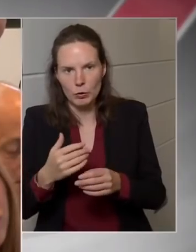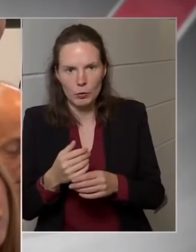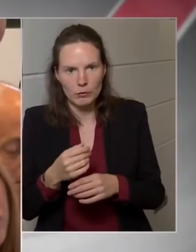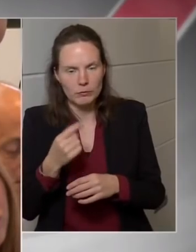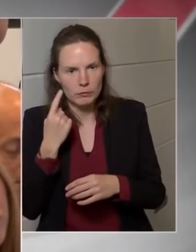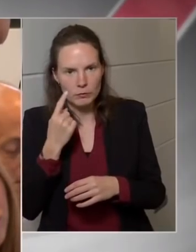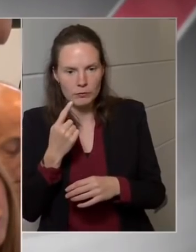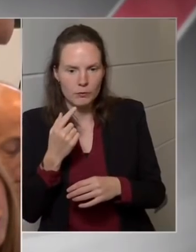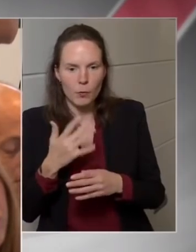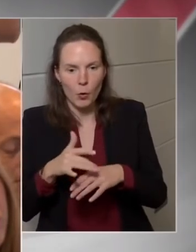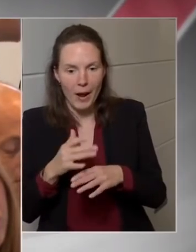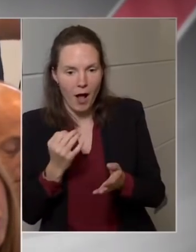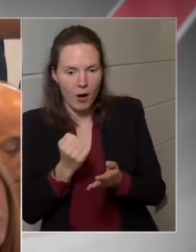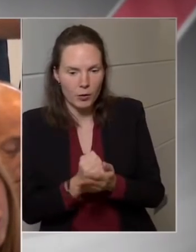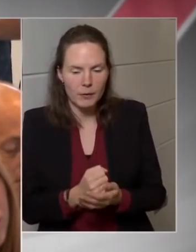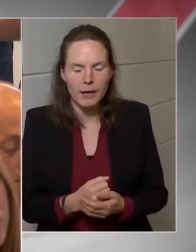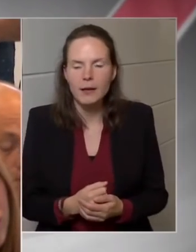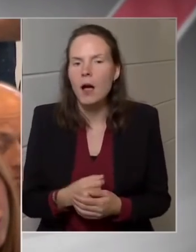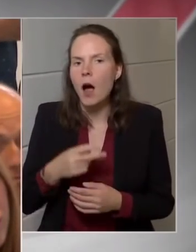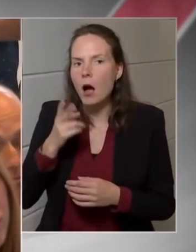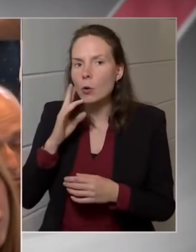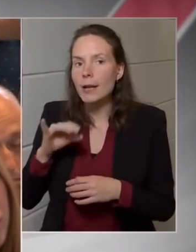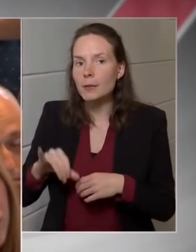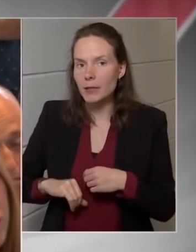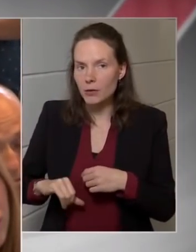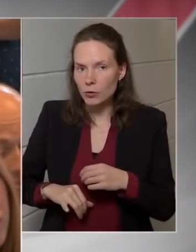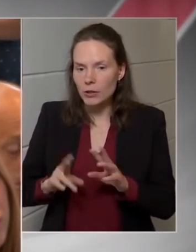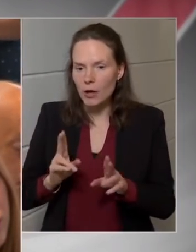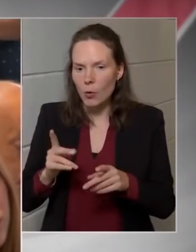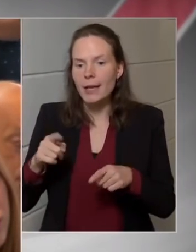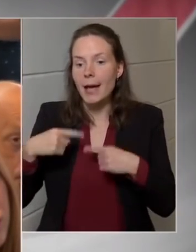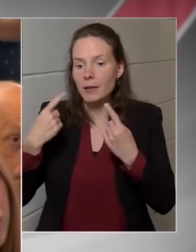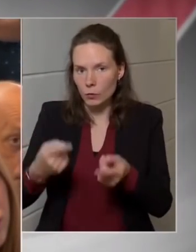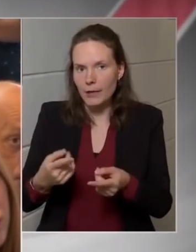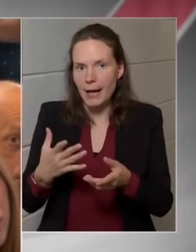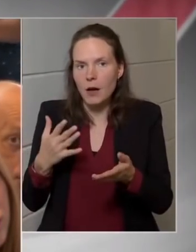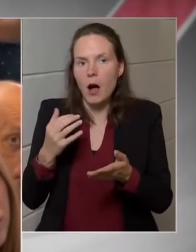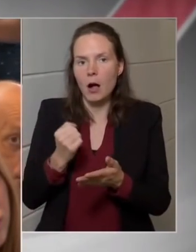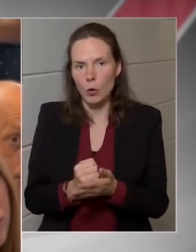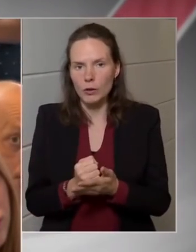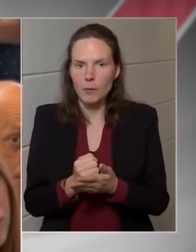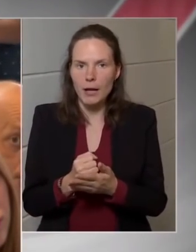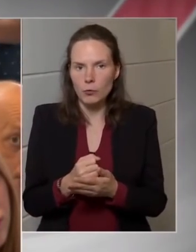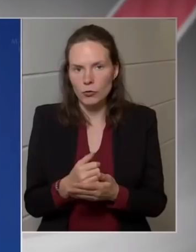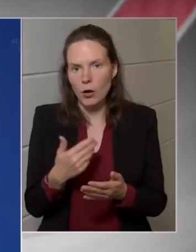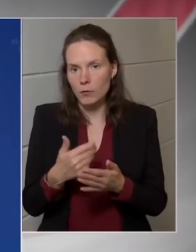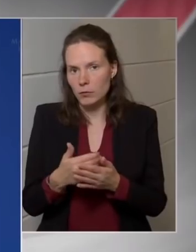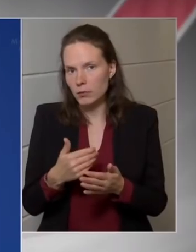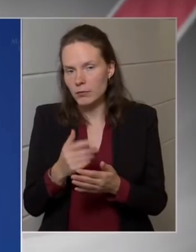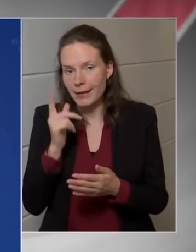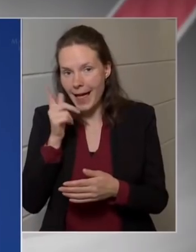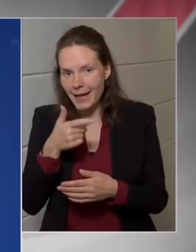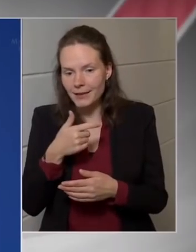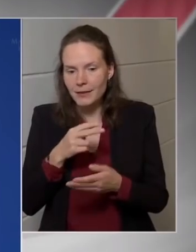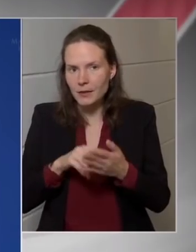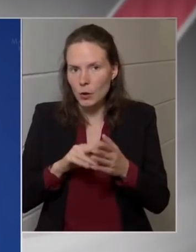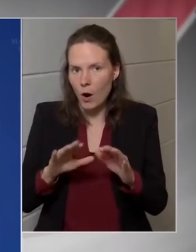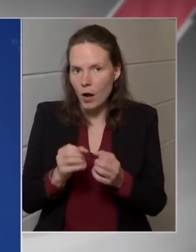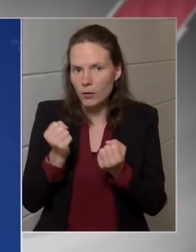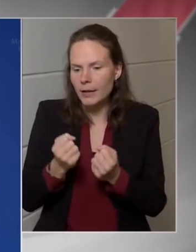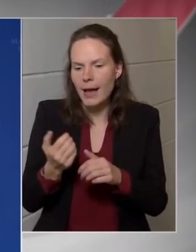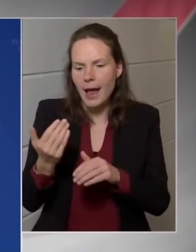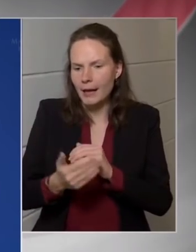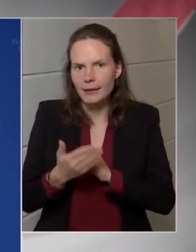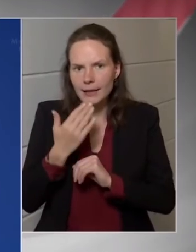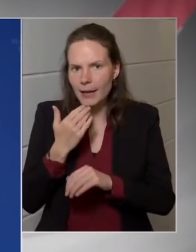biztosítja, hogy ezen túl alkotmányosabb keretek között fog zajlani a jogalkotás? Jól tudom, eddig nem volt ilyen joga, ami